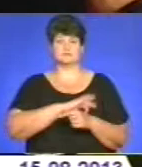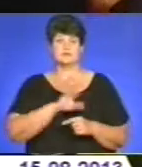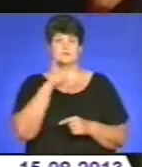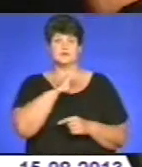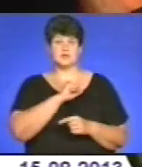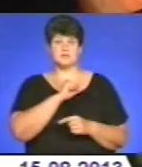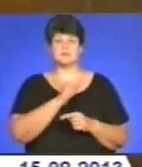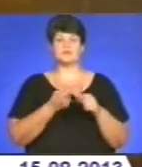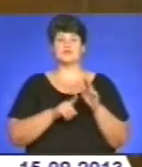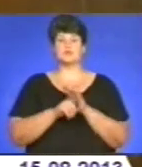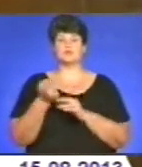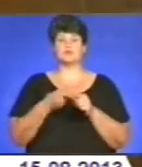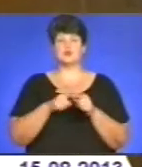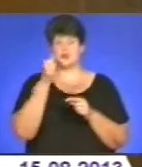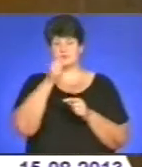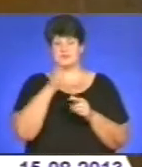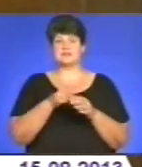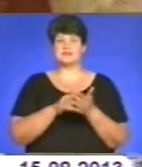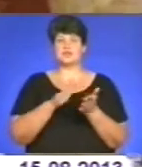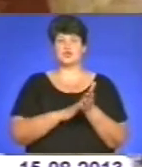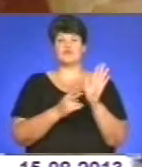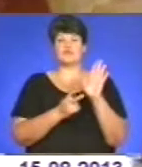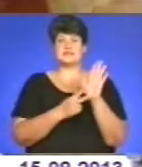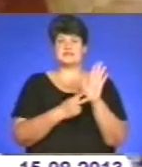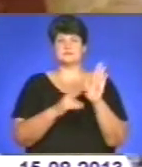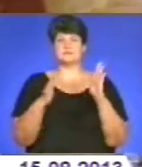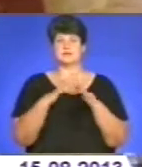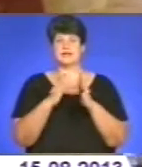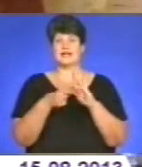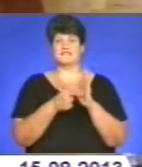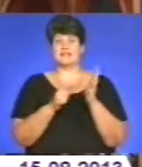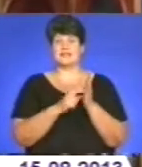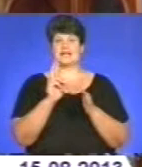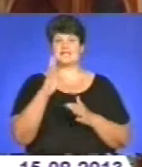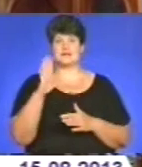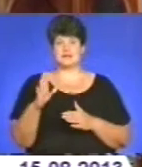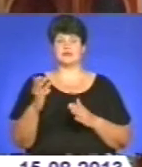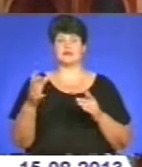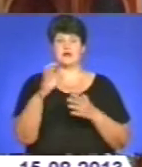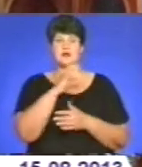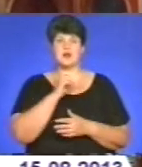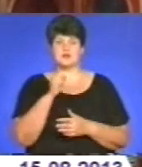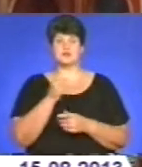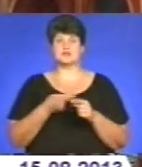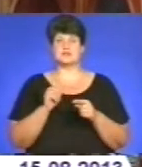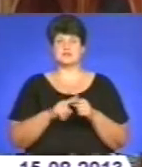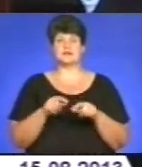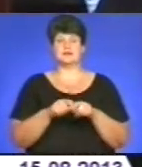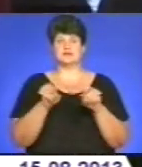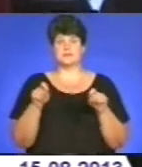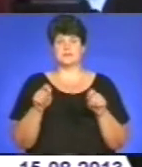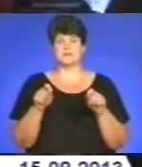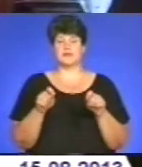цього місяця на Тернопільщині зареєстровано сім квартирних радіжок. Чотири факти незаконного проникнення до житла міліюціонерам вдалося розкрити гарячими слідами.